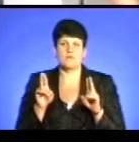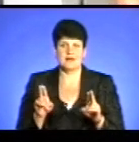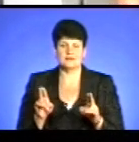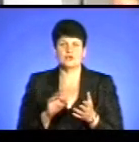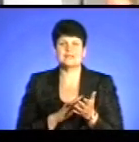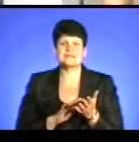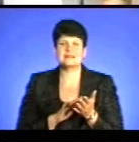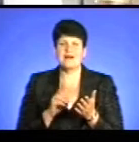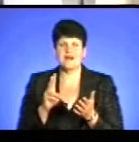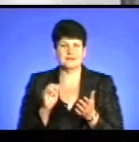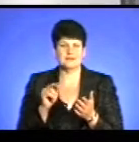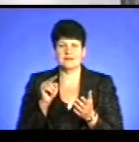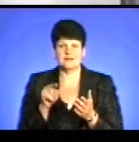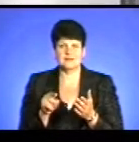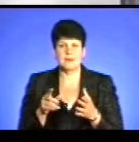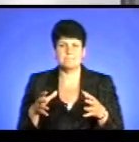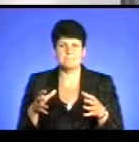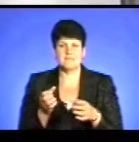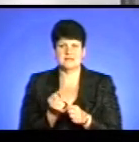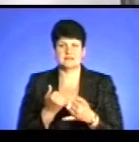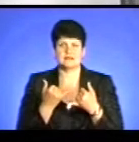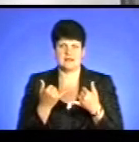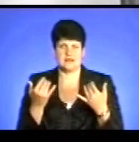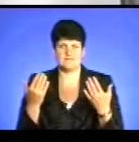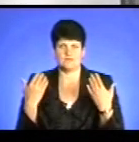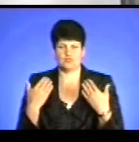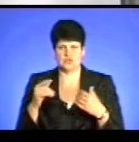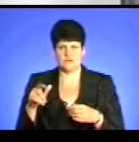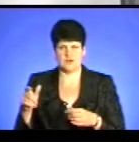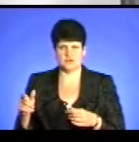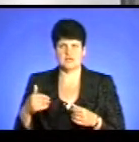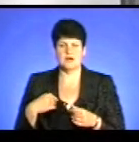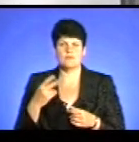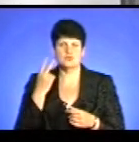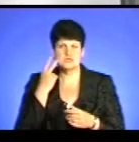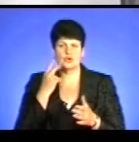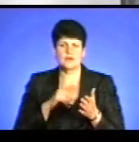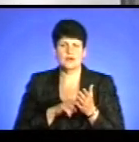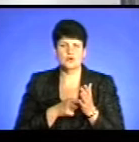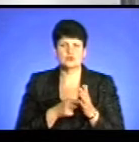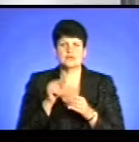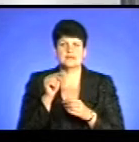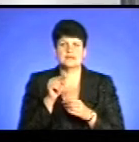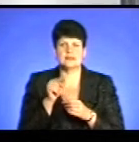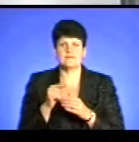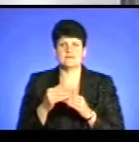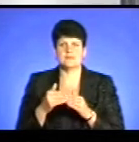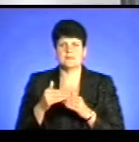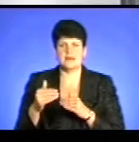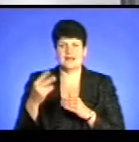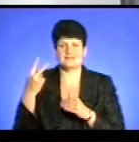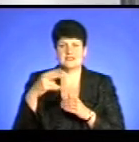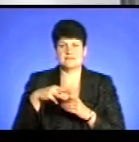то на Циганці, там така пастка для відпочиваючих. Я постійно наголошую, тому що там від берега 20